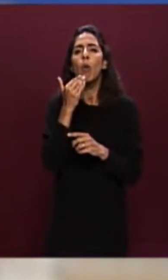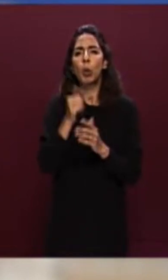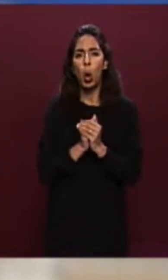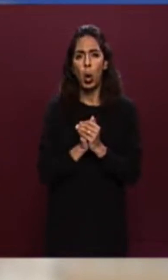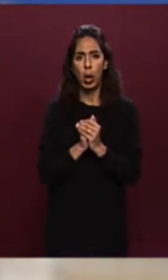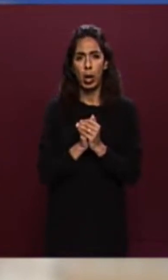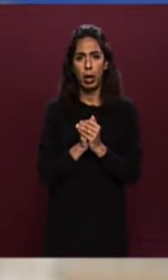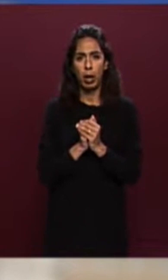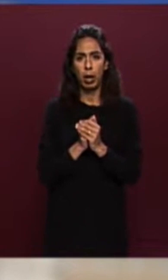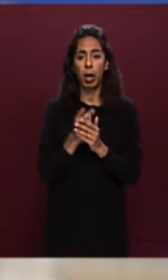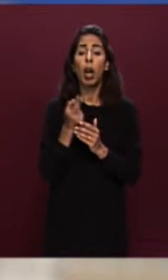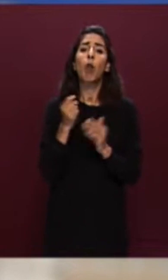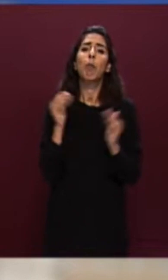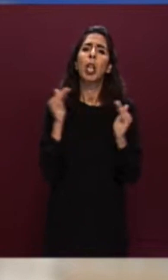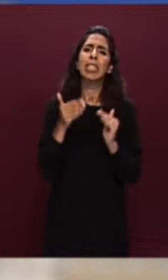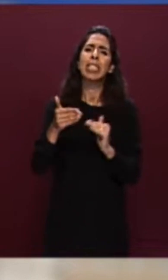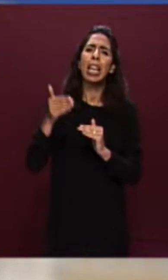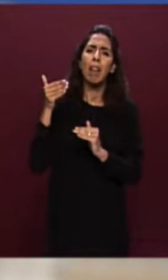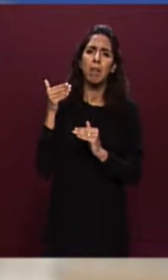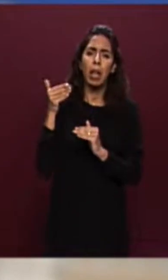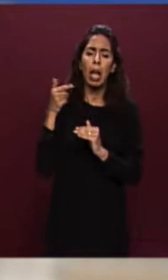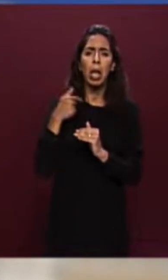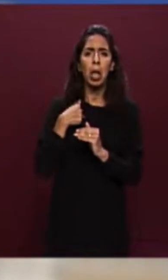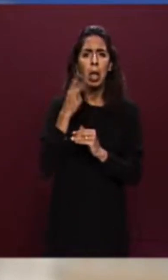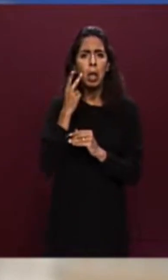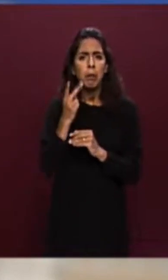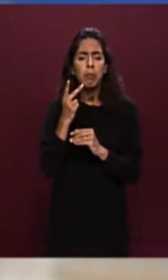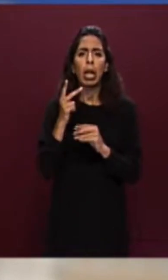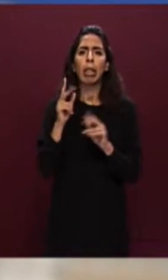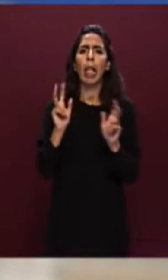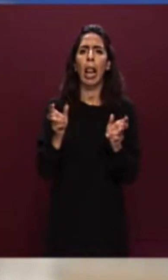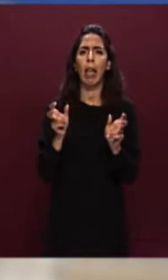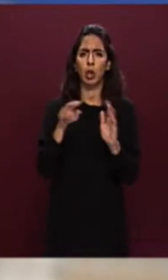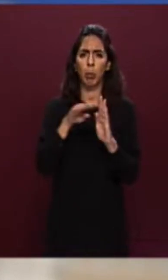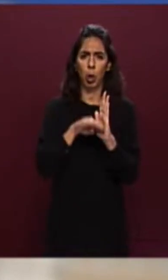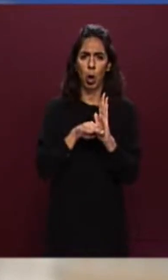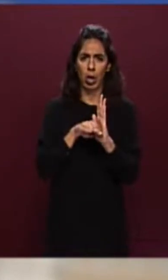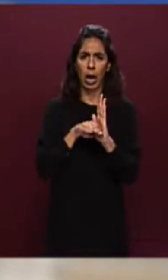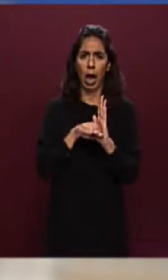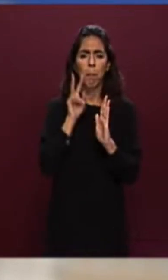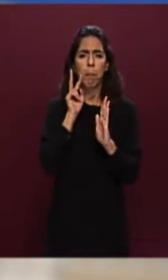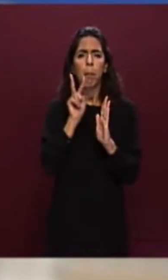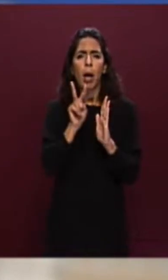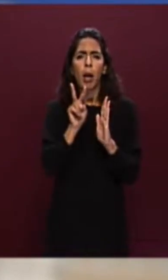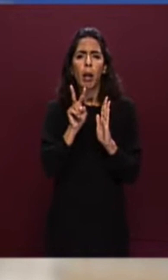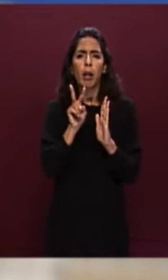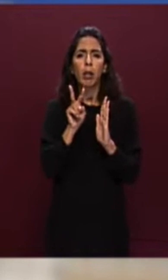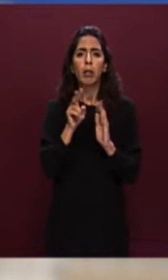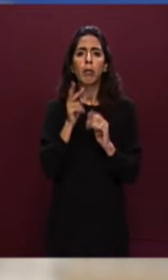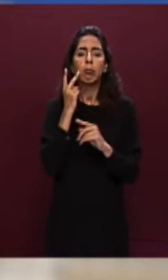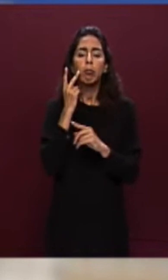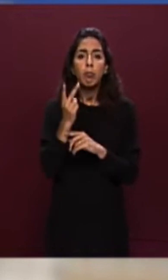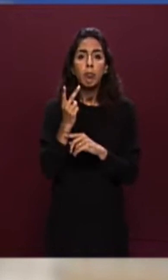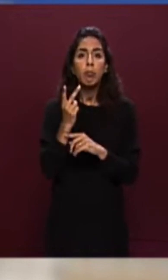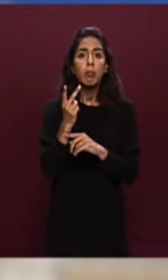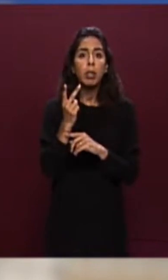Allora qualche sera fa mi imbatto in una trasmissione televisiva nella quale De Rita,